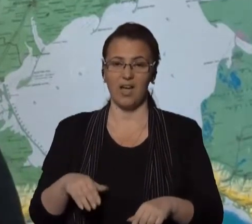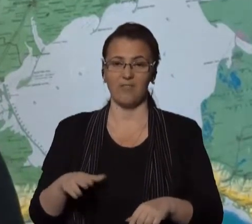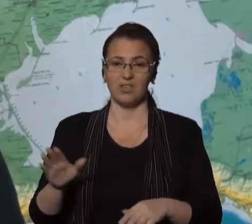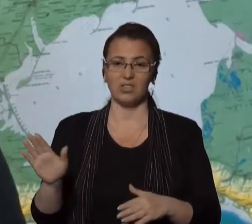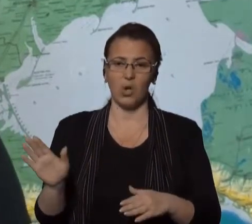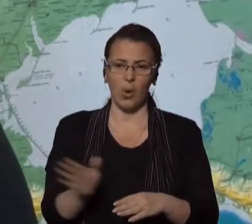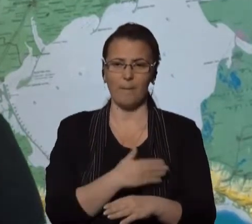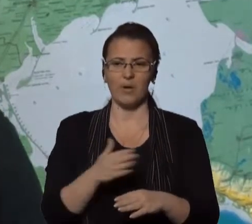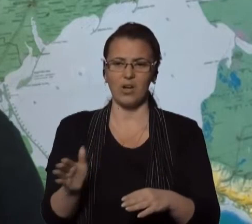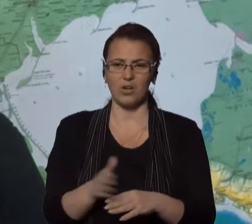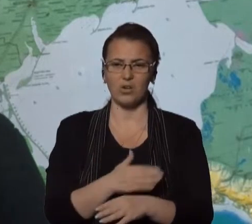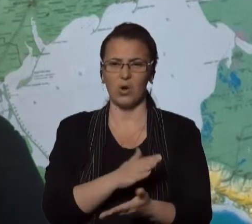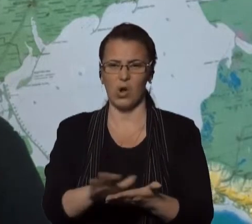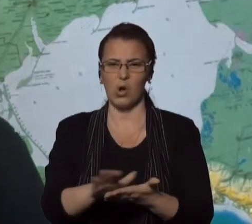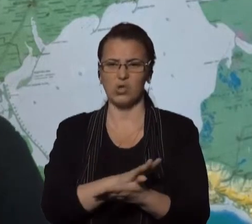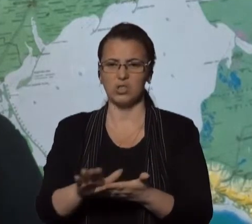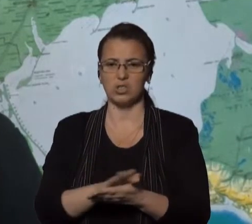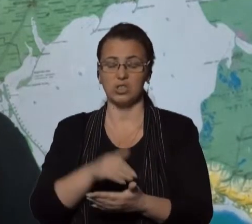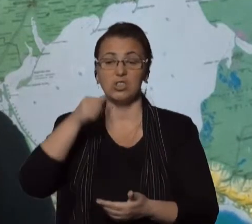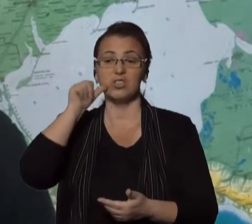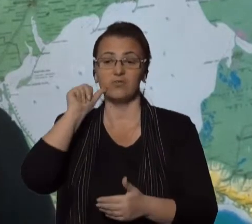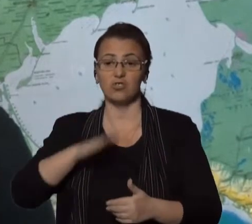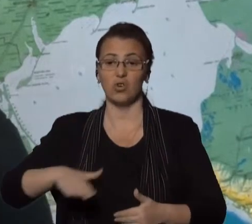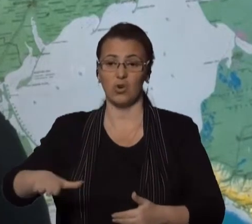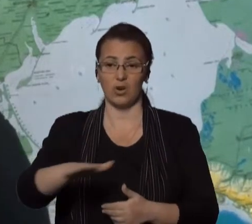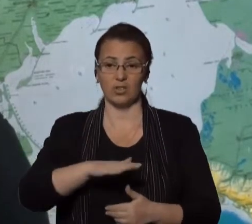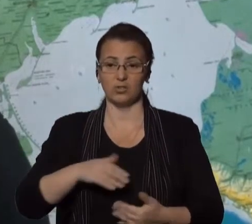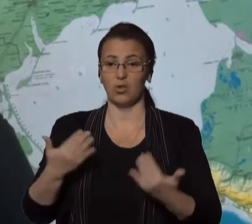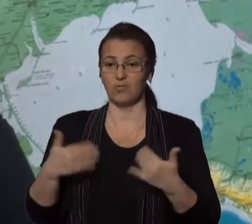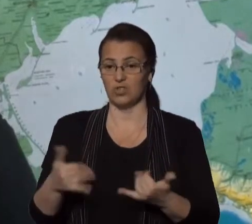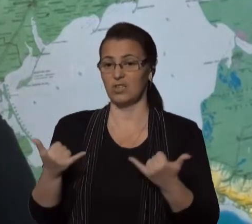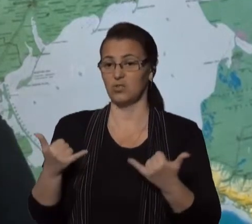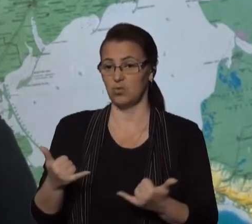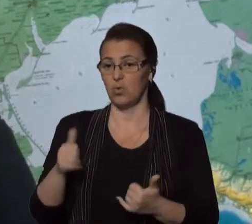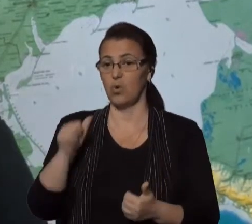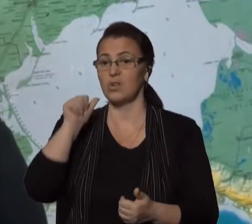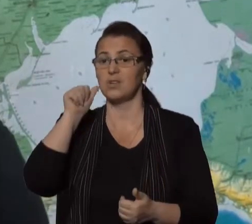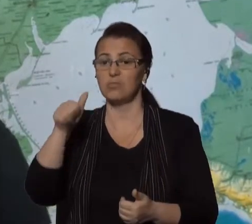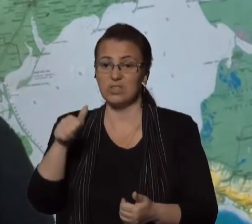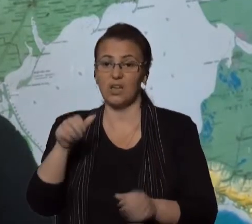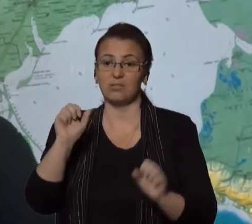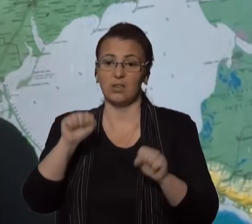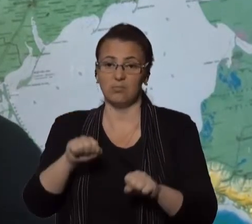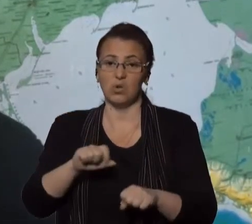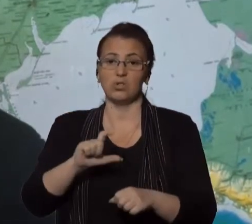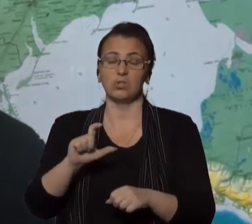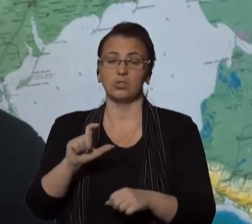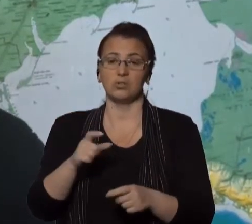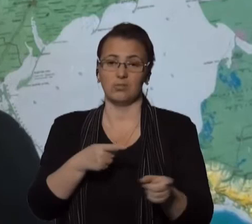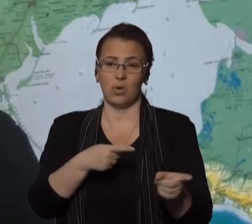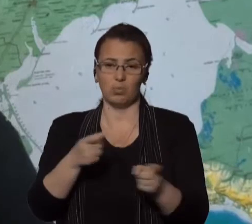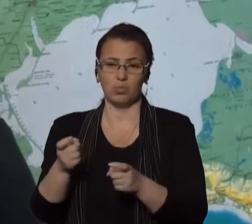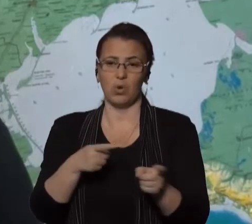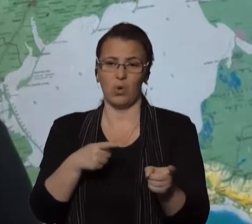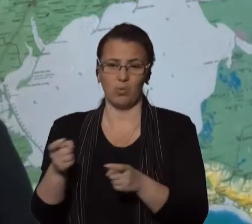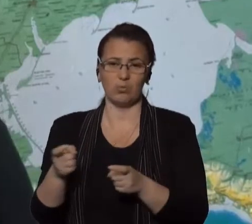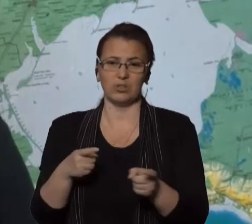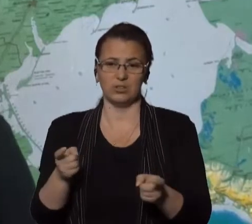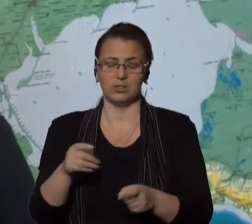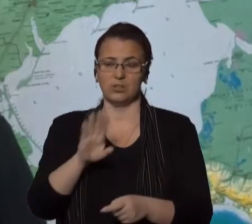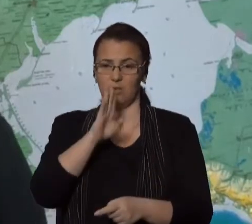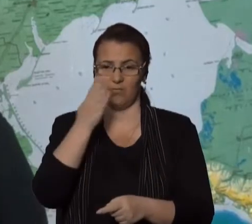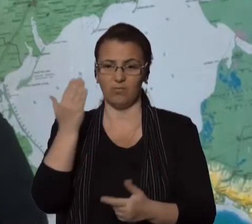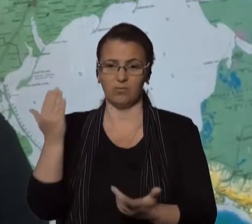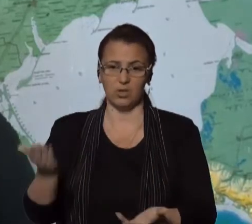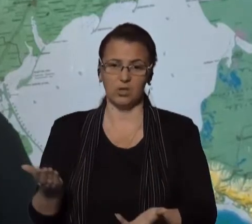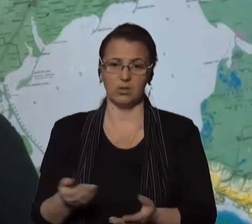вчора ще буквально території вже сьогодні чи завтра можуть бути чергово обстріляні ворожою